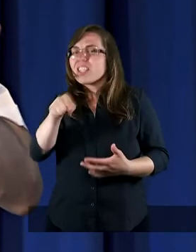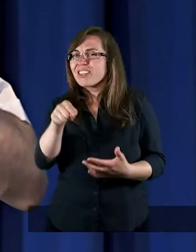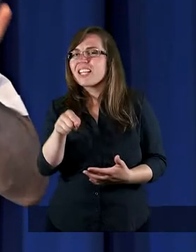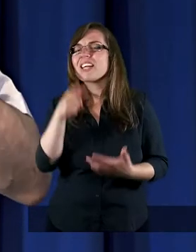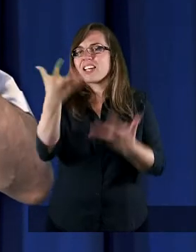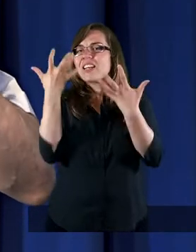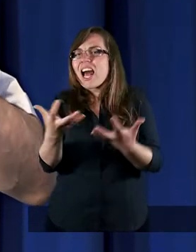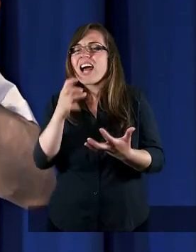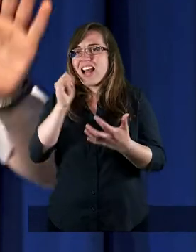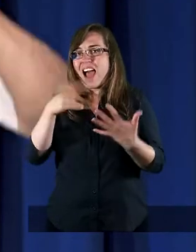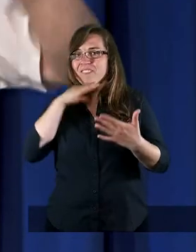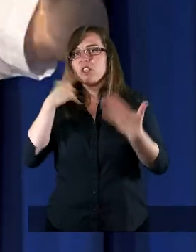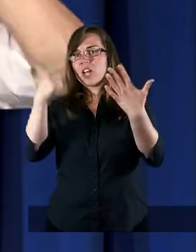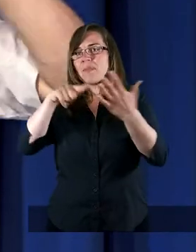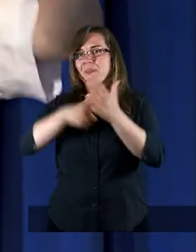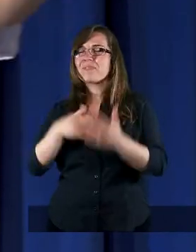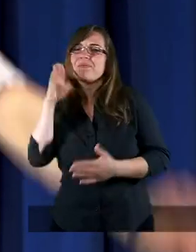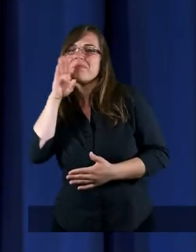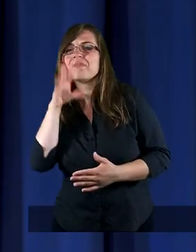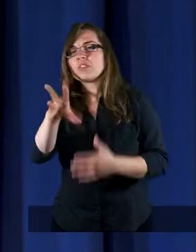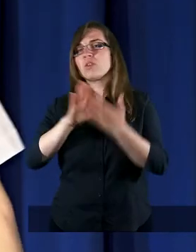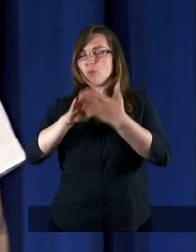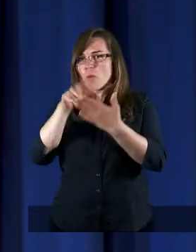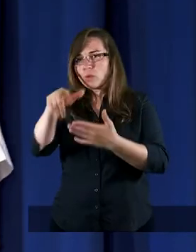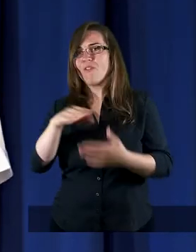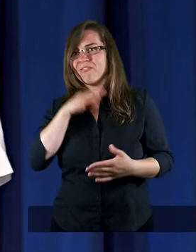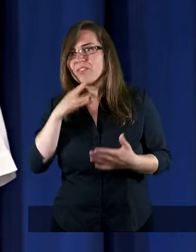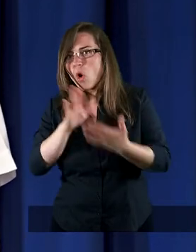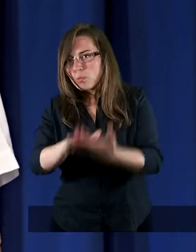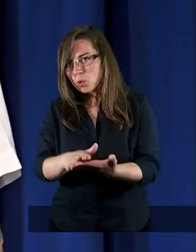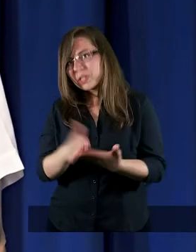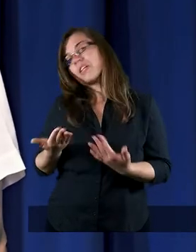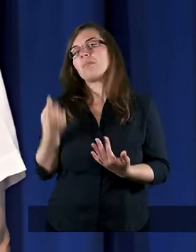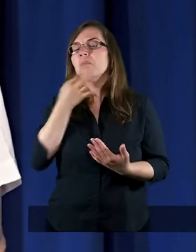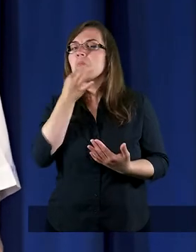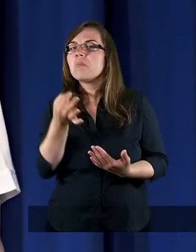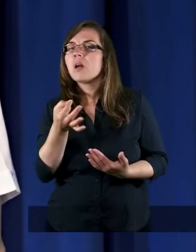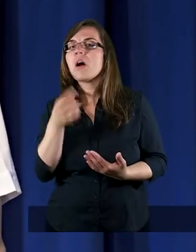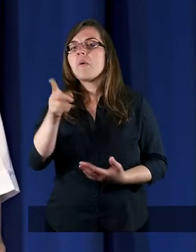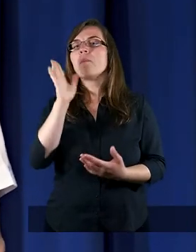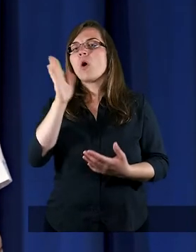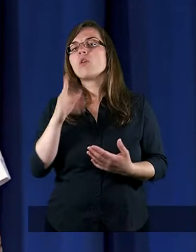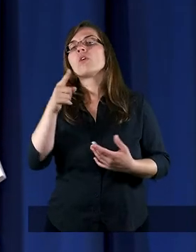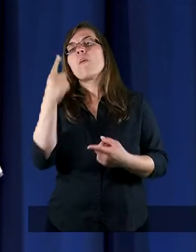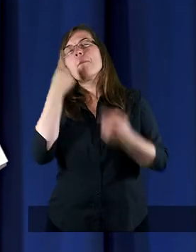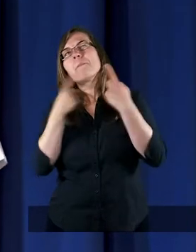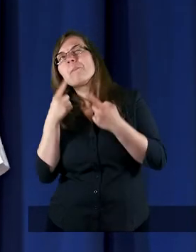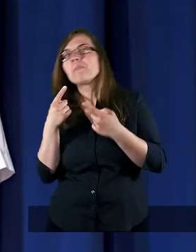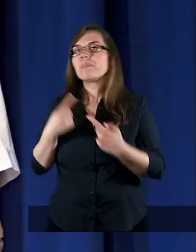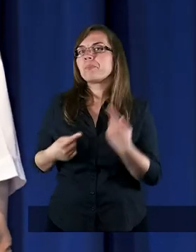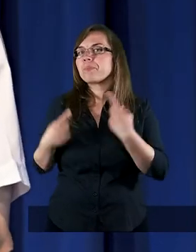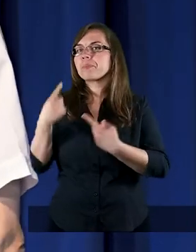wystarczy, jak siedem razy temu samemu winowajcy odpuszczę? Zauważcie, stawkę podwoił